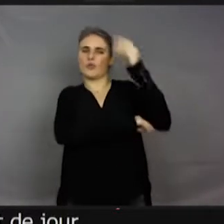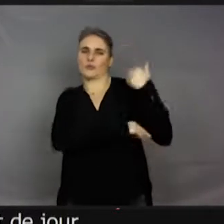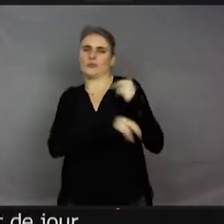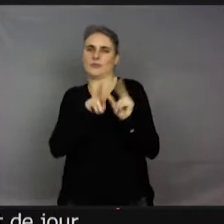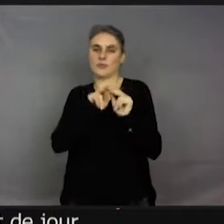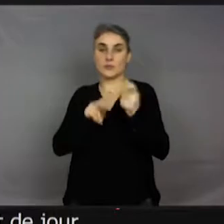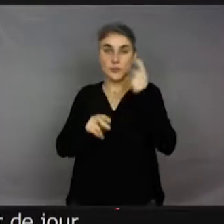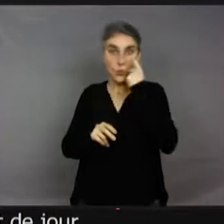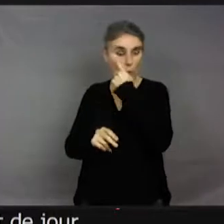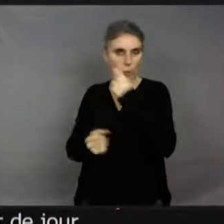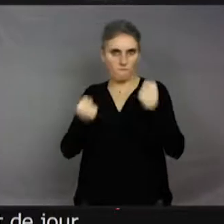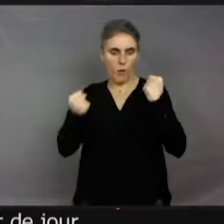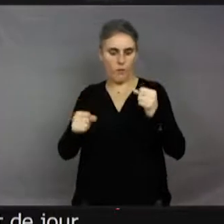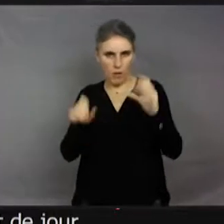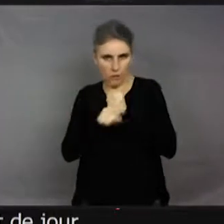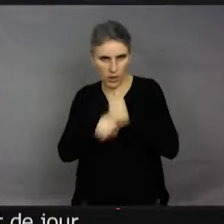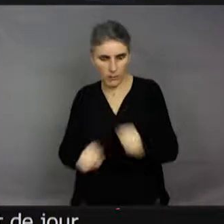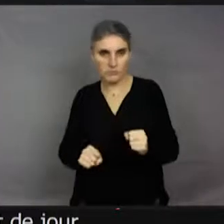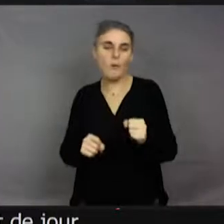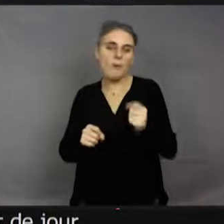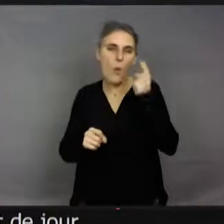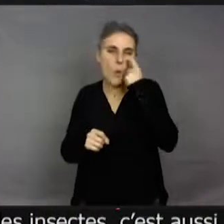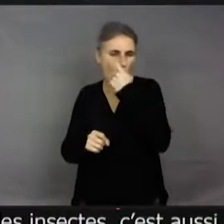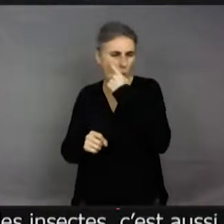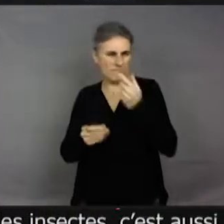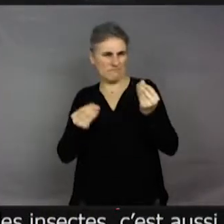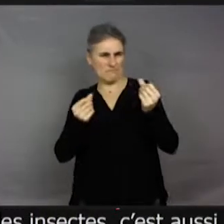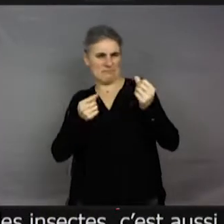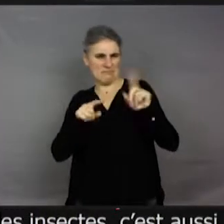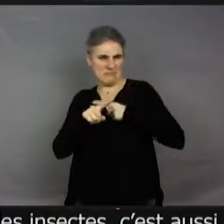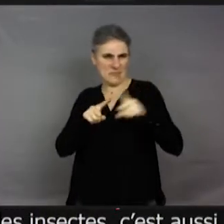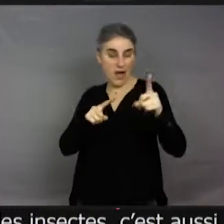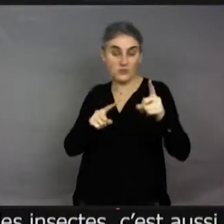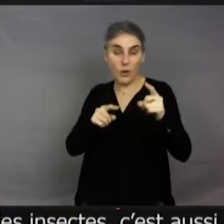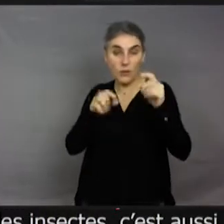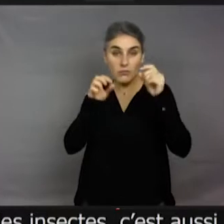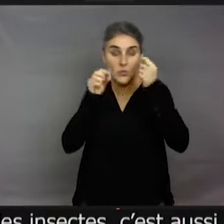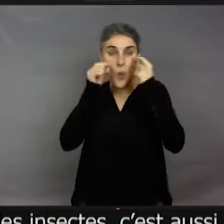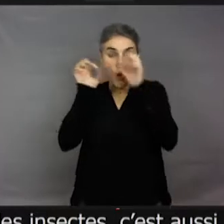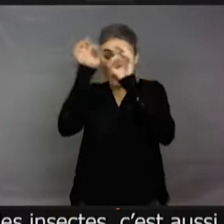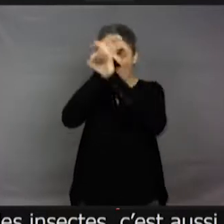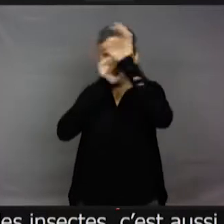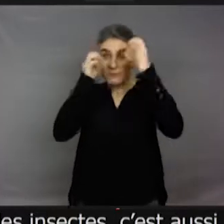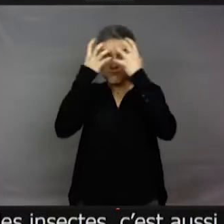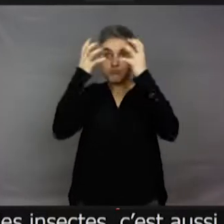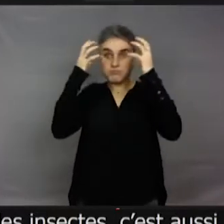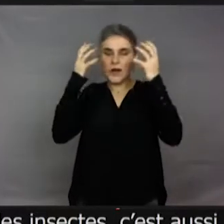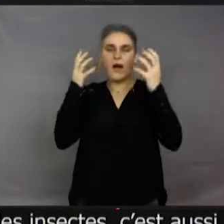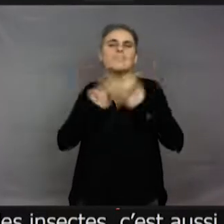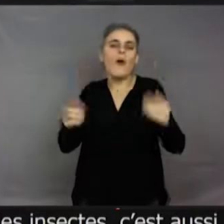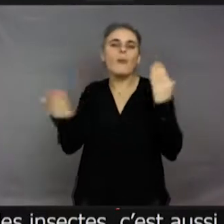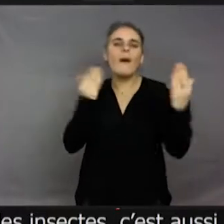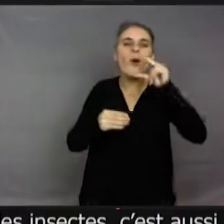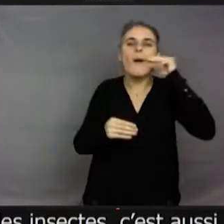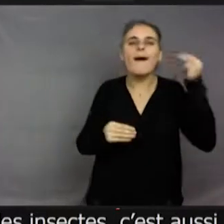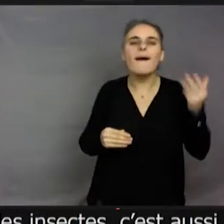'est aussi très, très étonnant, parce que d'ailleurs, souvent, ce n pas des yeux, d'ailleurs. C'est des centaines d'yeux, et c'est très particulier. Ce n pas des yeux comme les nôtres, en tout cas. Alors, grâce